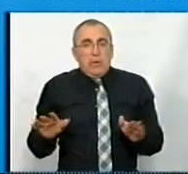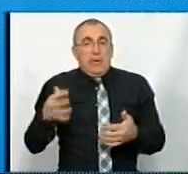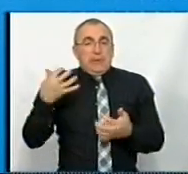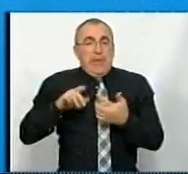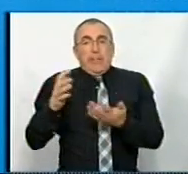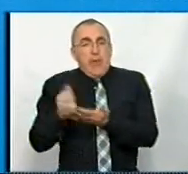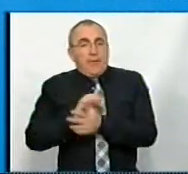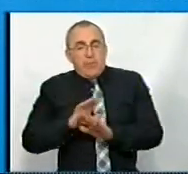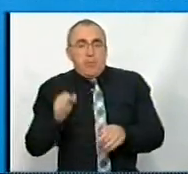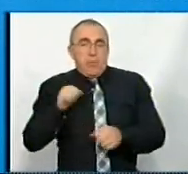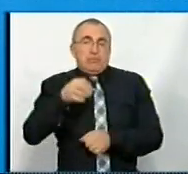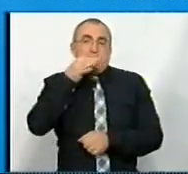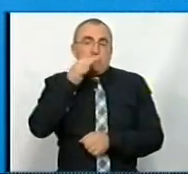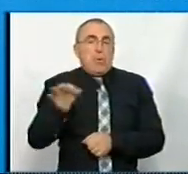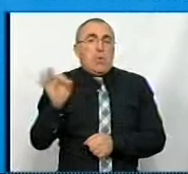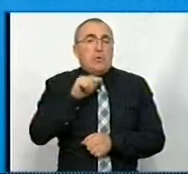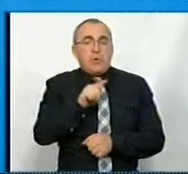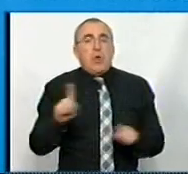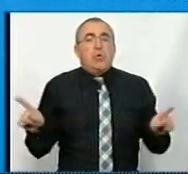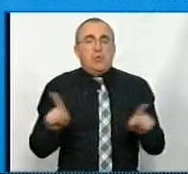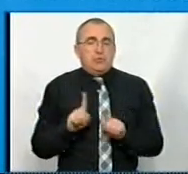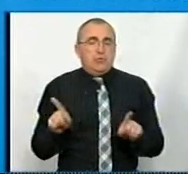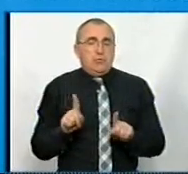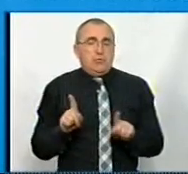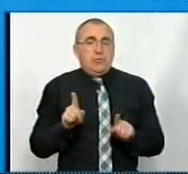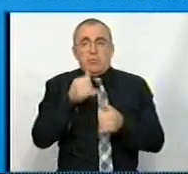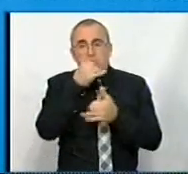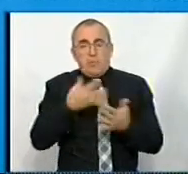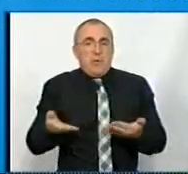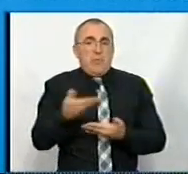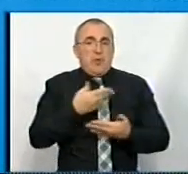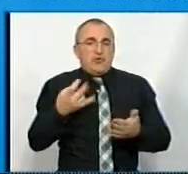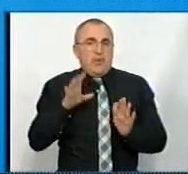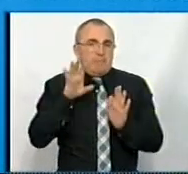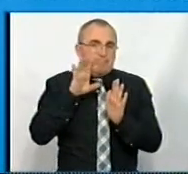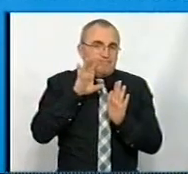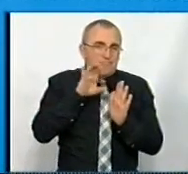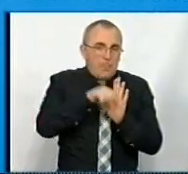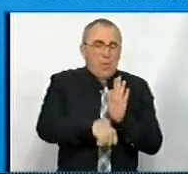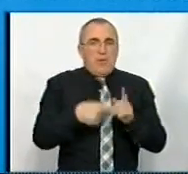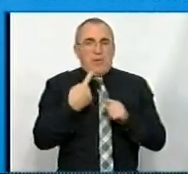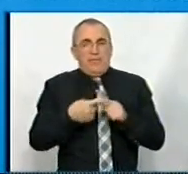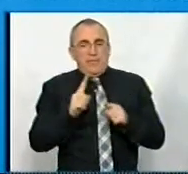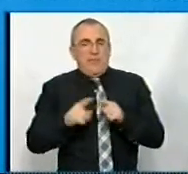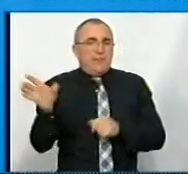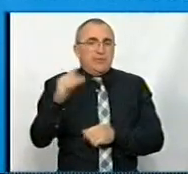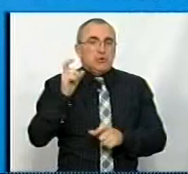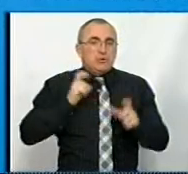невдач ми можемо сказати про те, що не можемо ще подолати варіант, коли не всі студенти